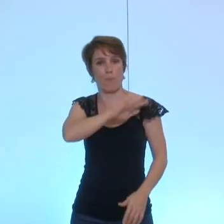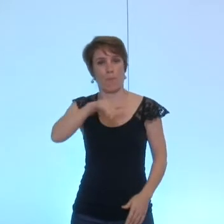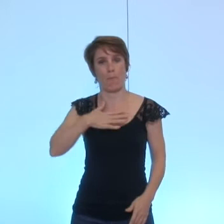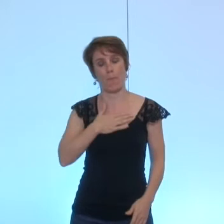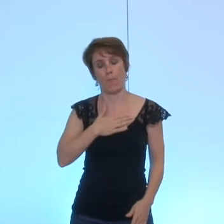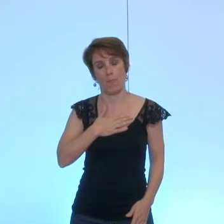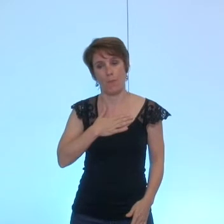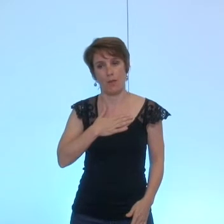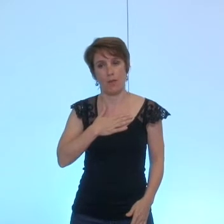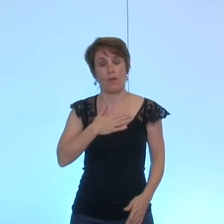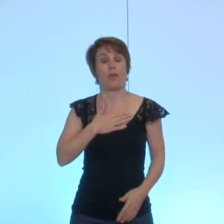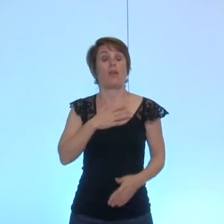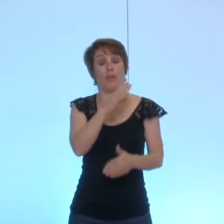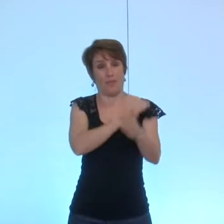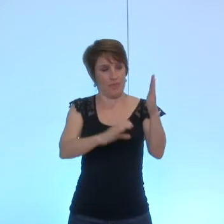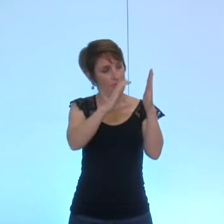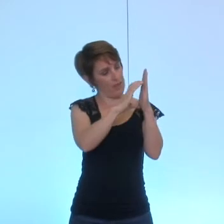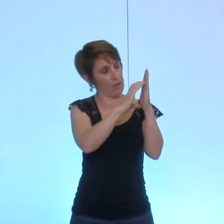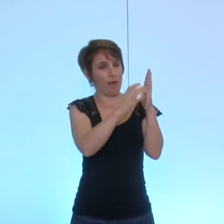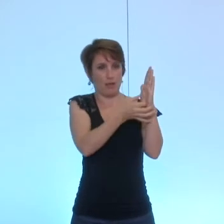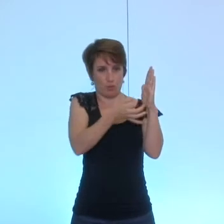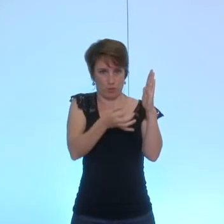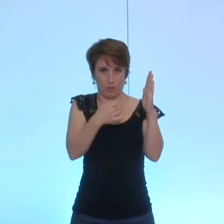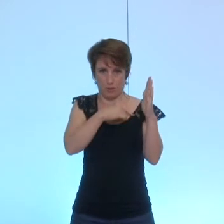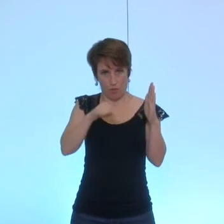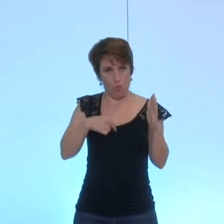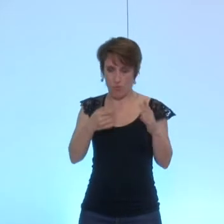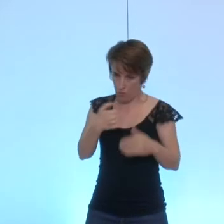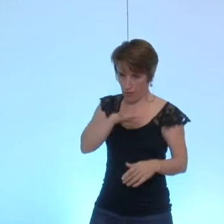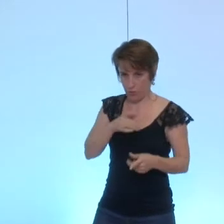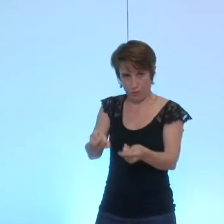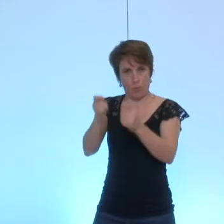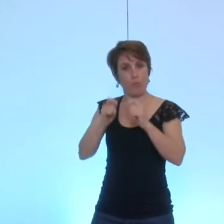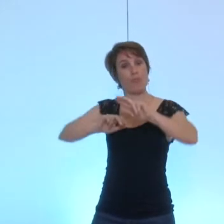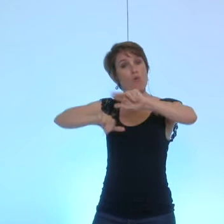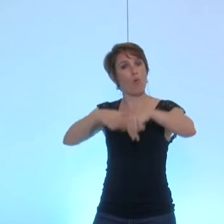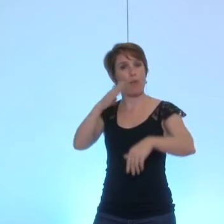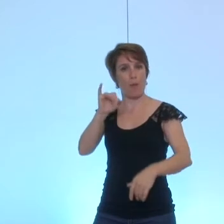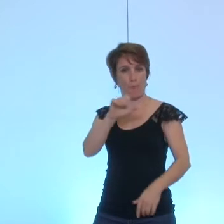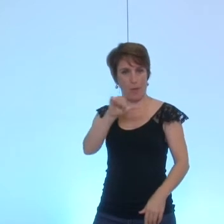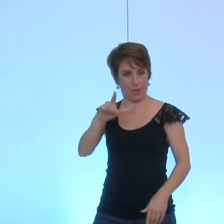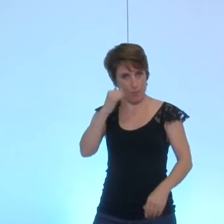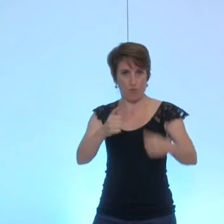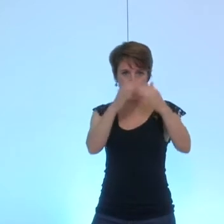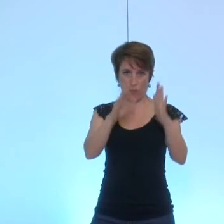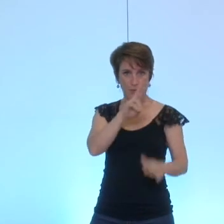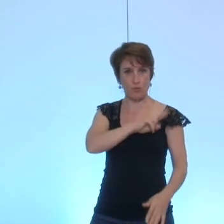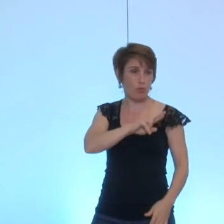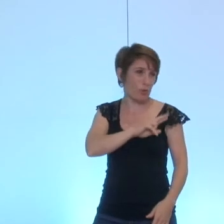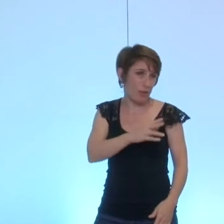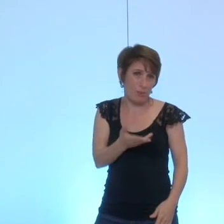à reprendre le bail la ville de Grenoble s'engage à maintenir on ne pas le mettre dans une délibération c'est